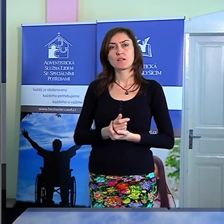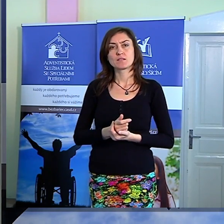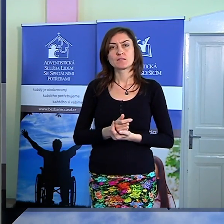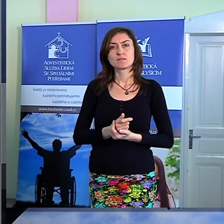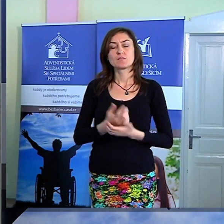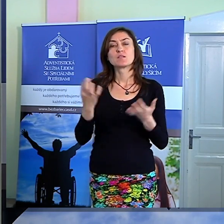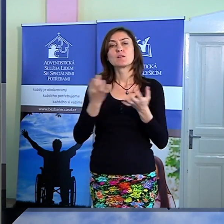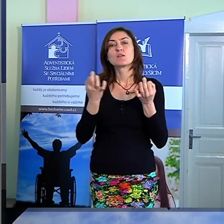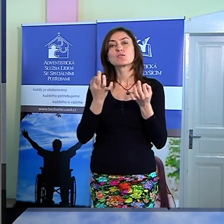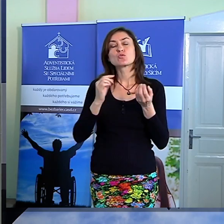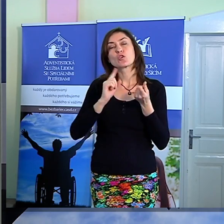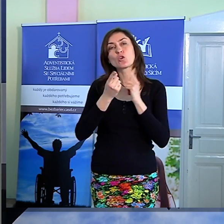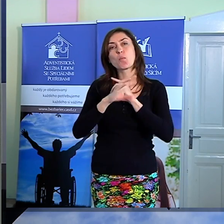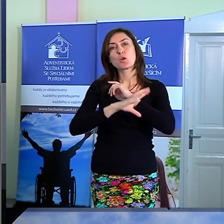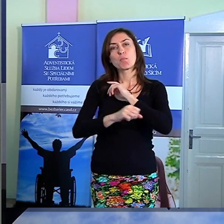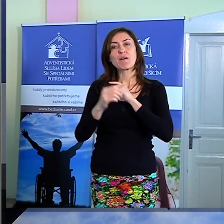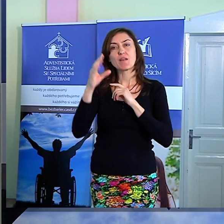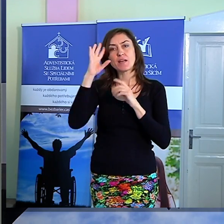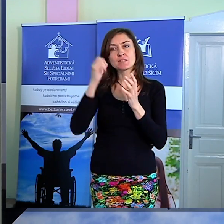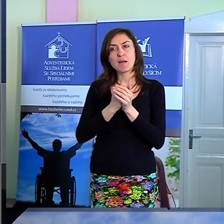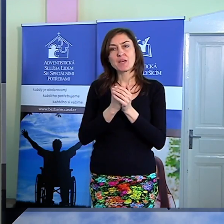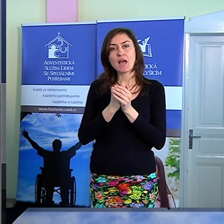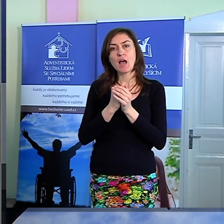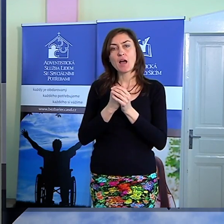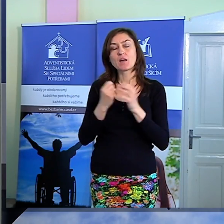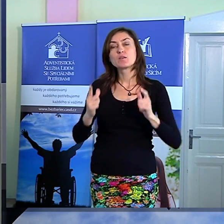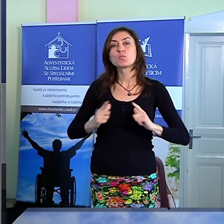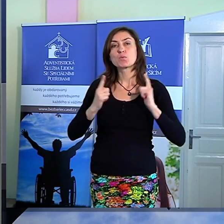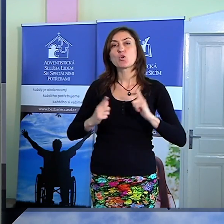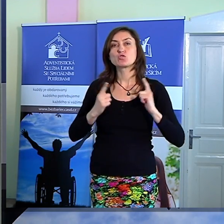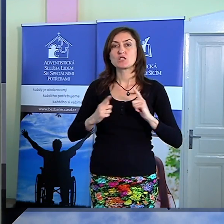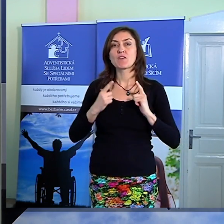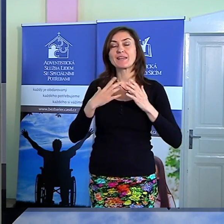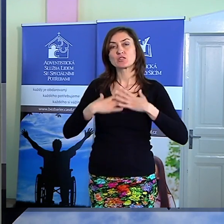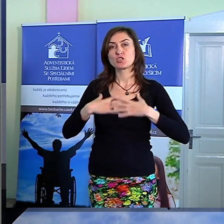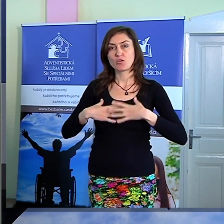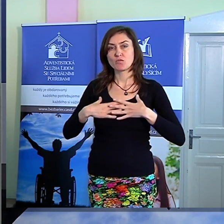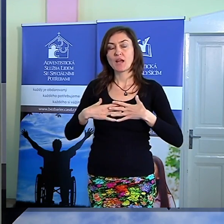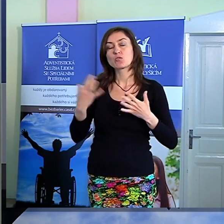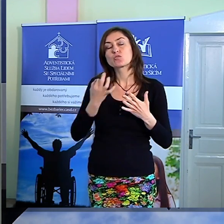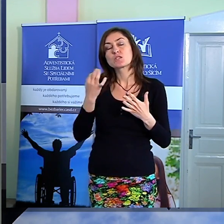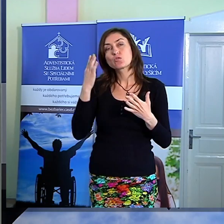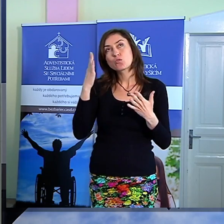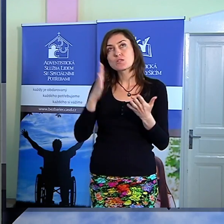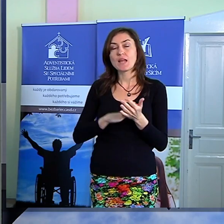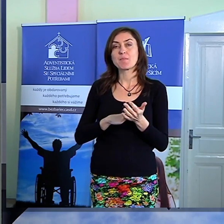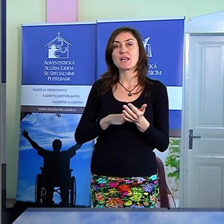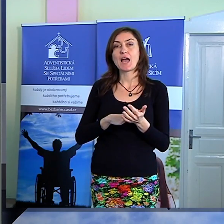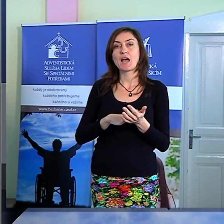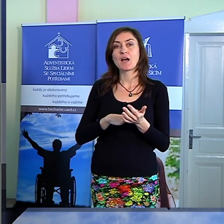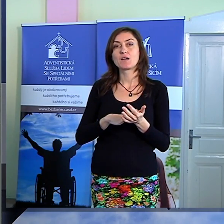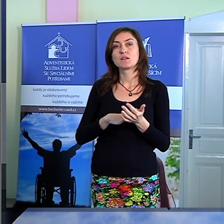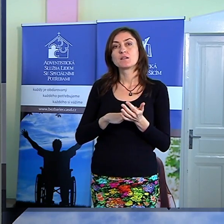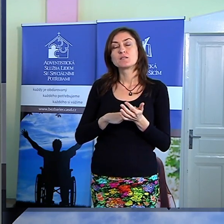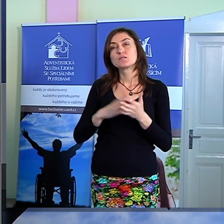Co to pro Pavla vůbec znamená prožívat život v radosti? Co to pro něj znamená prožívat život v